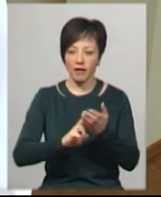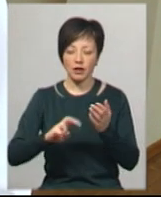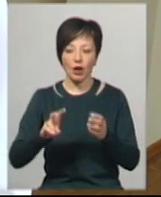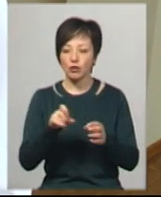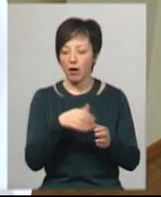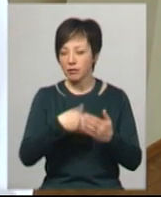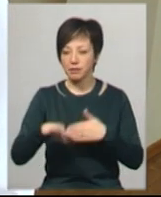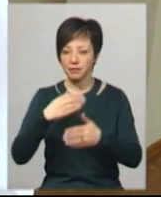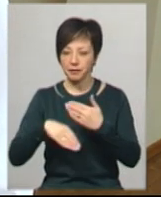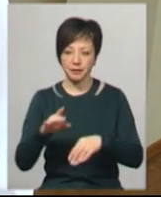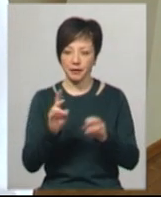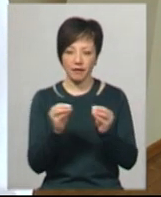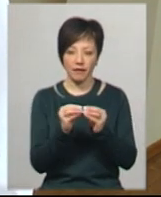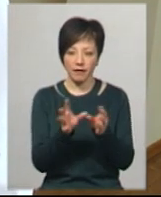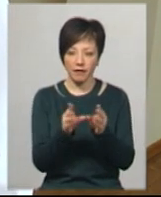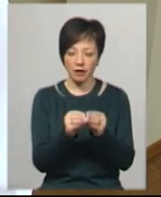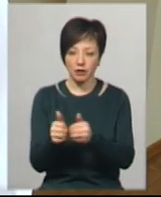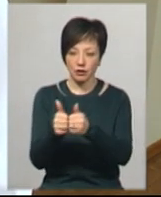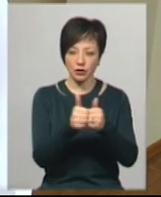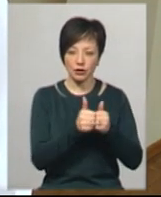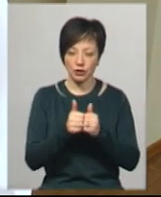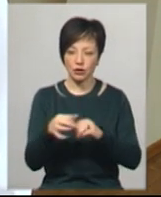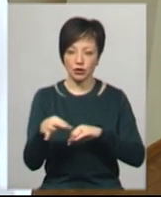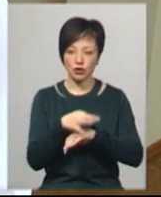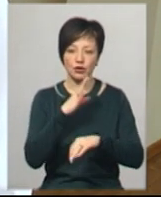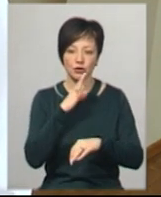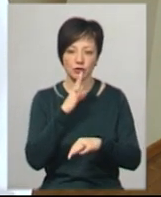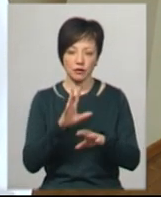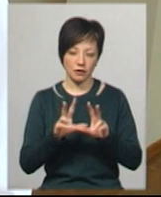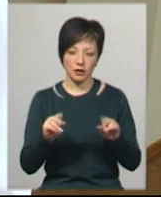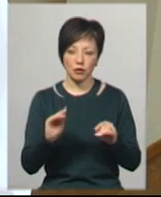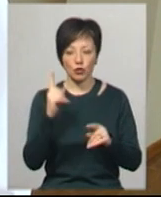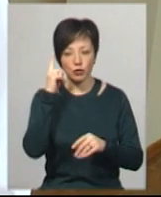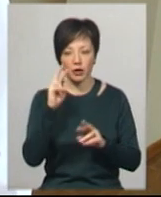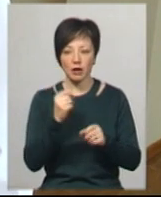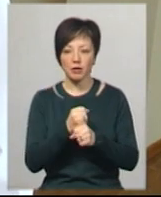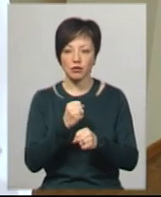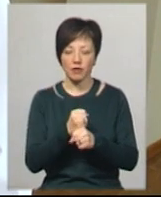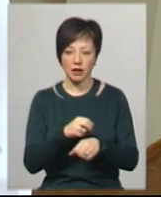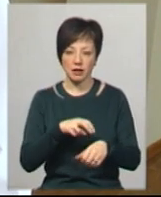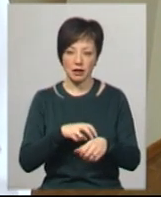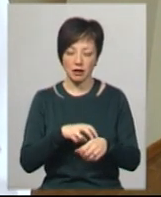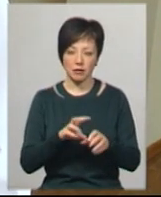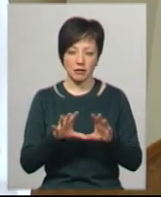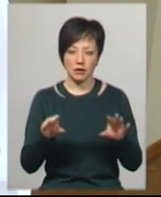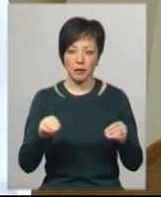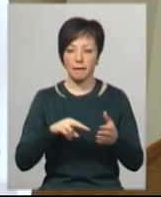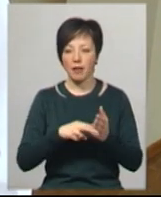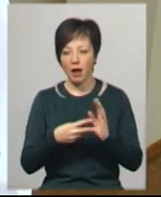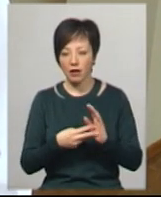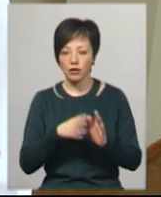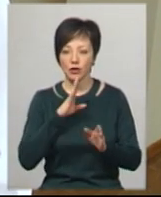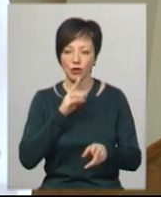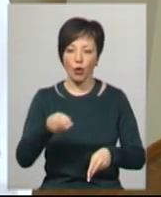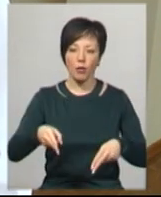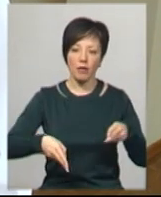до виписки мами. Тому ми будемо працювати з епідеміологами. А так, планові гінекологічні